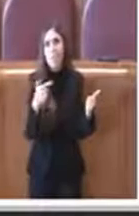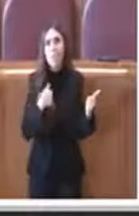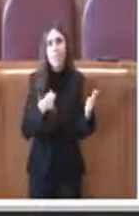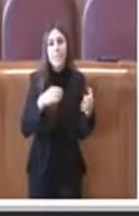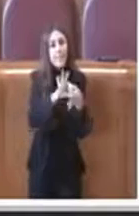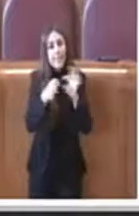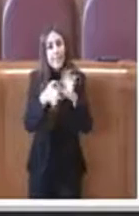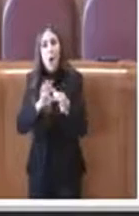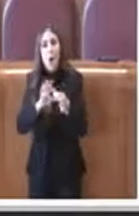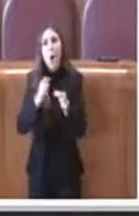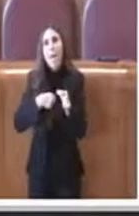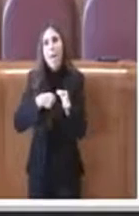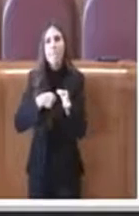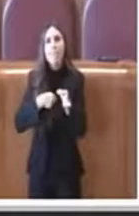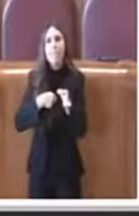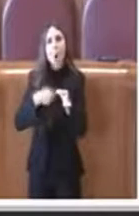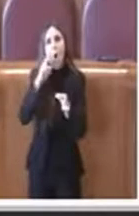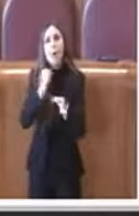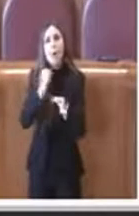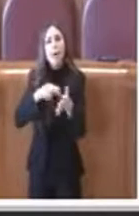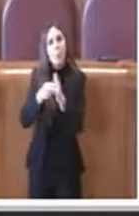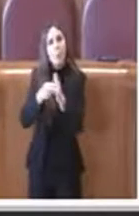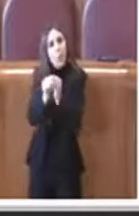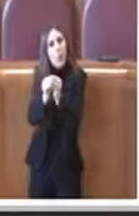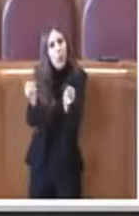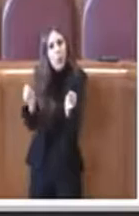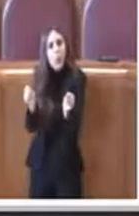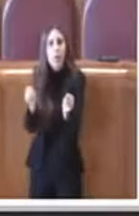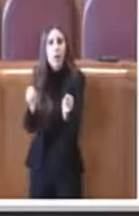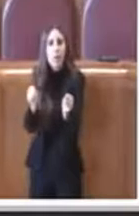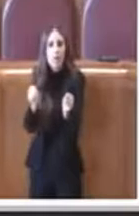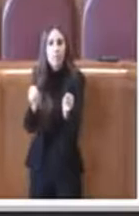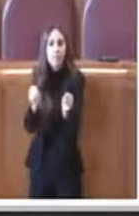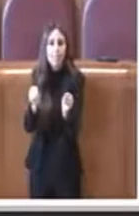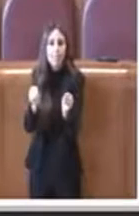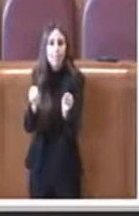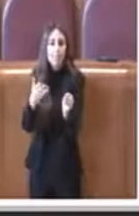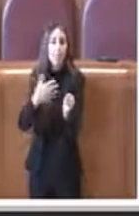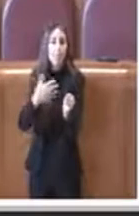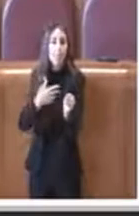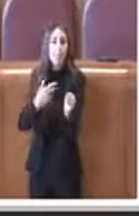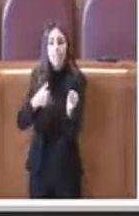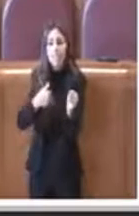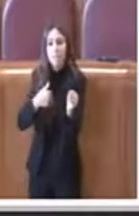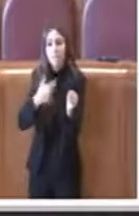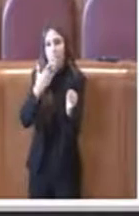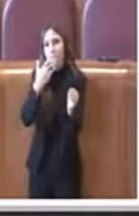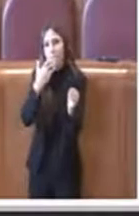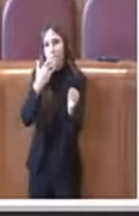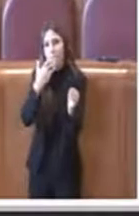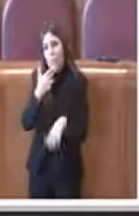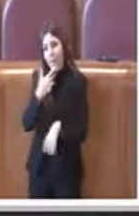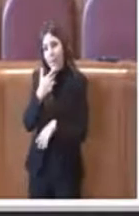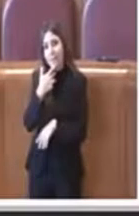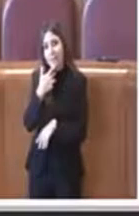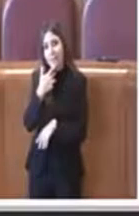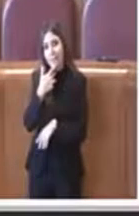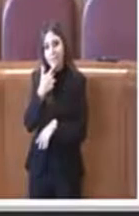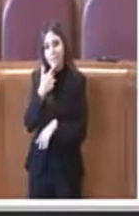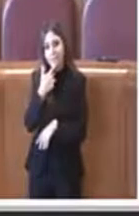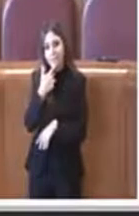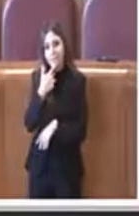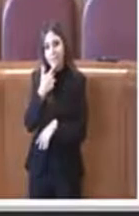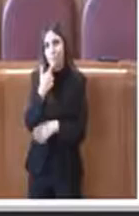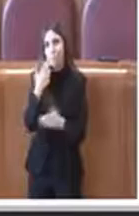bandolo della matassa come uscire fuori da questa situazione io veramente vorrei poter fare un